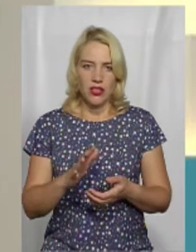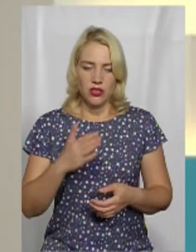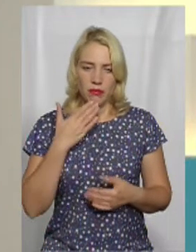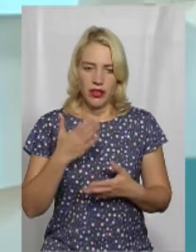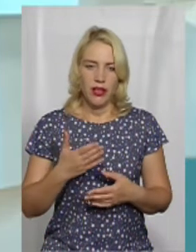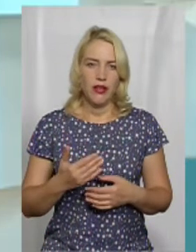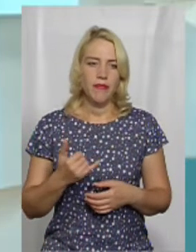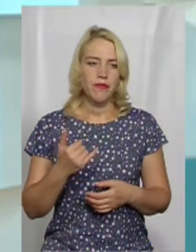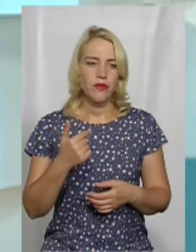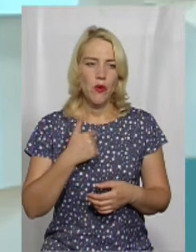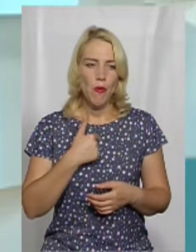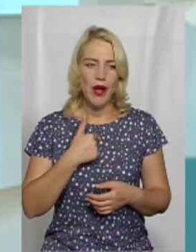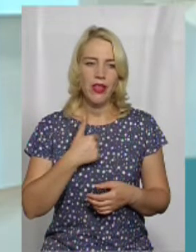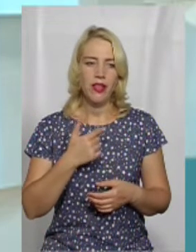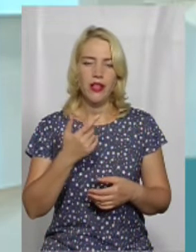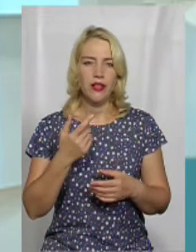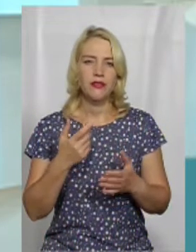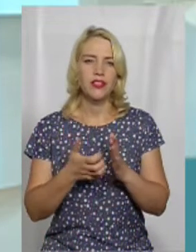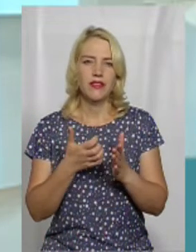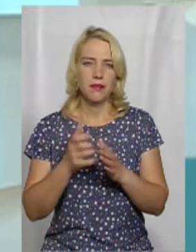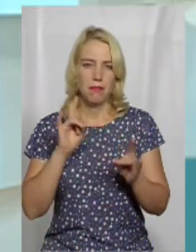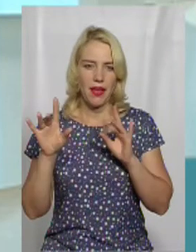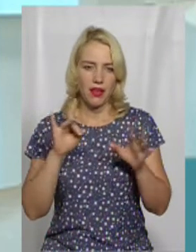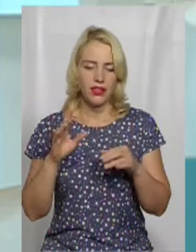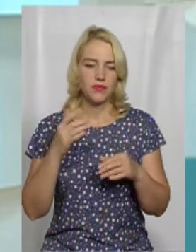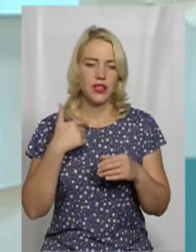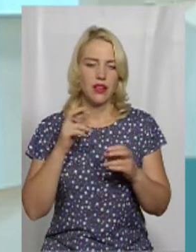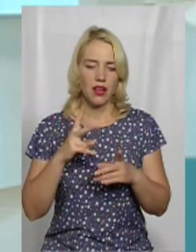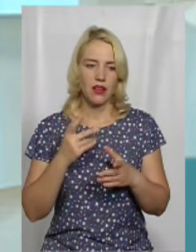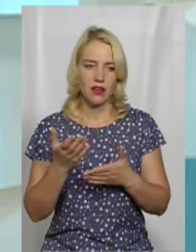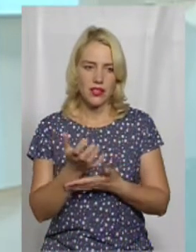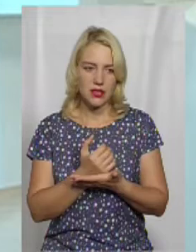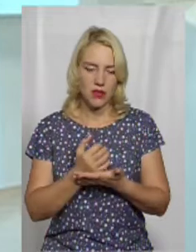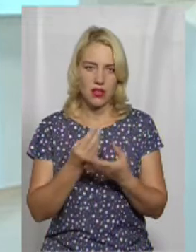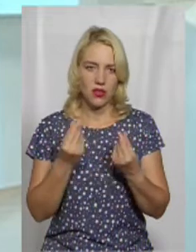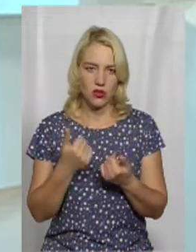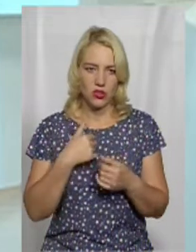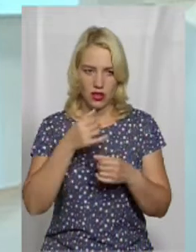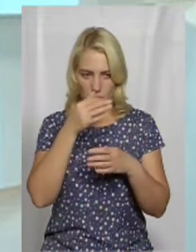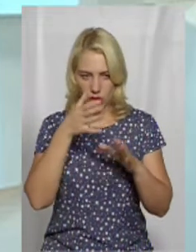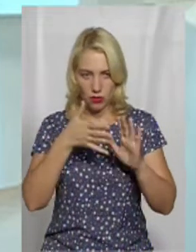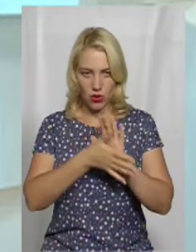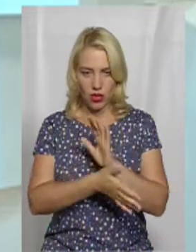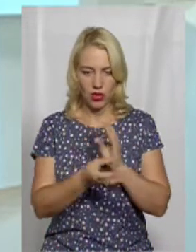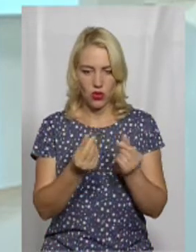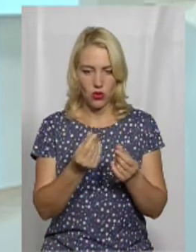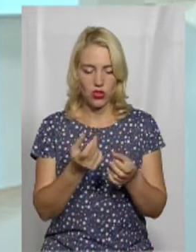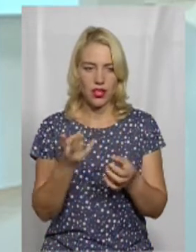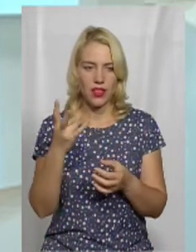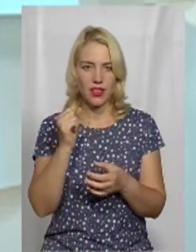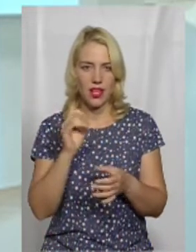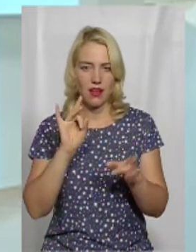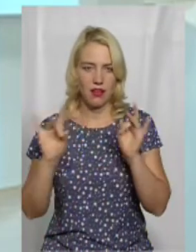Банально потрібен був серйозний піар. І так як ми збирали гроші, ми не могли потратити гроші на піар, тому що це